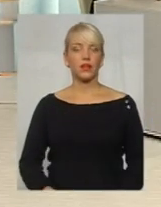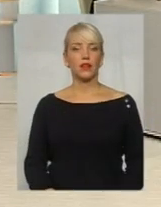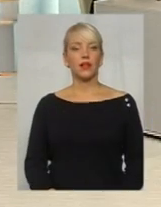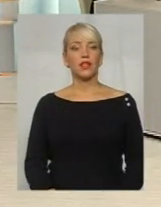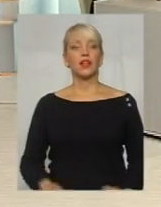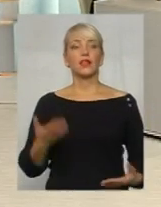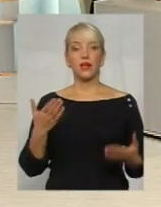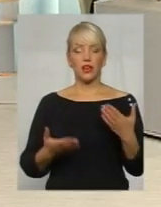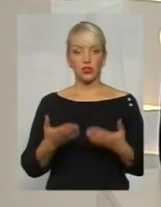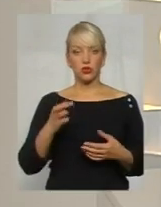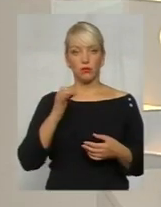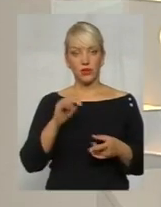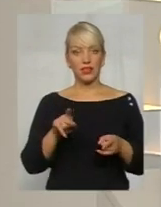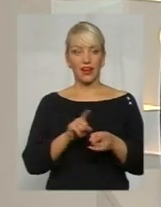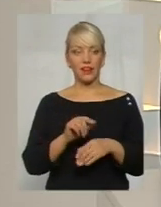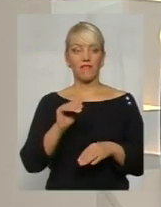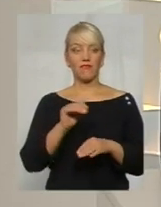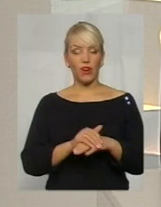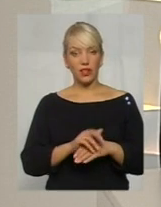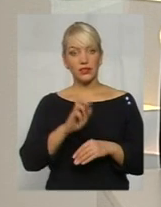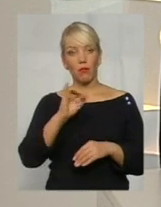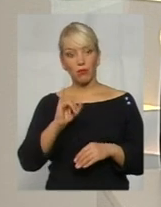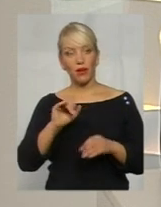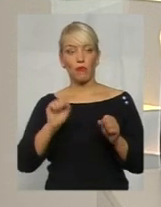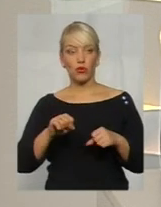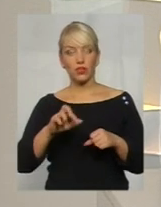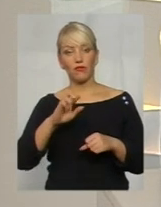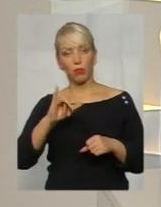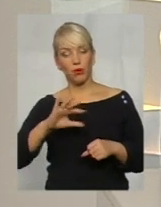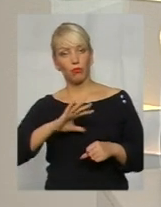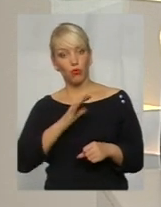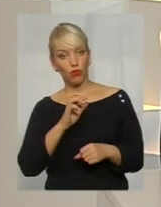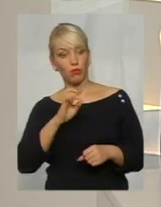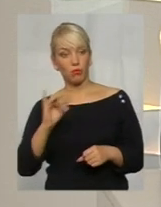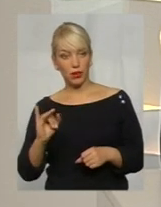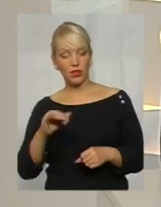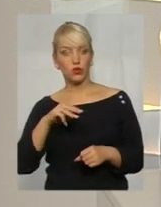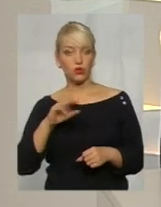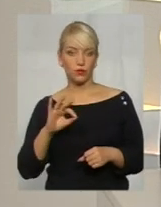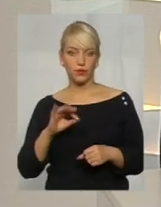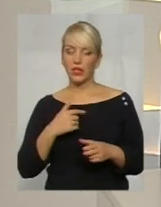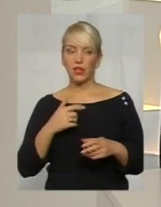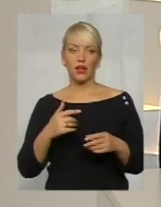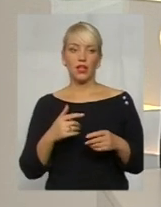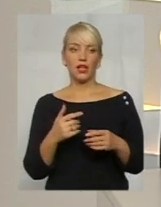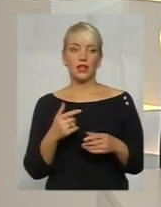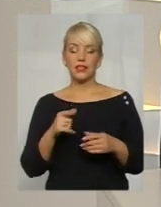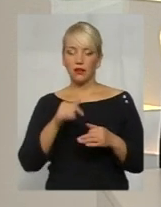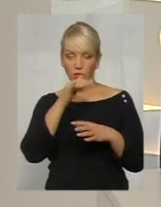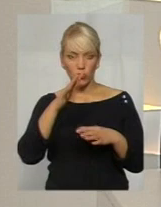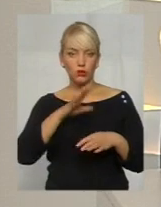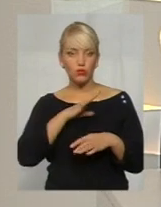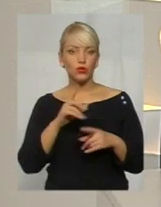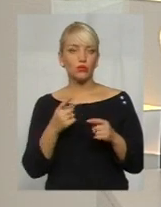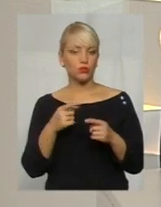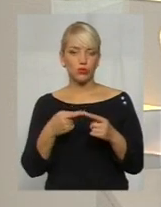ще... Тобто, якщо навіть би такий факт, можливо би, і був, то це, ну, точніше, не так. Такого факту не може бути, бо це